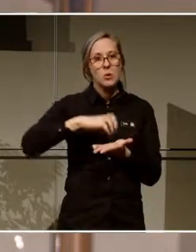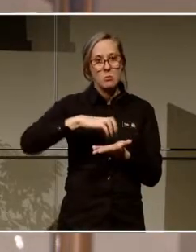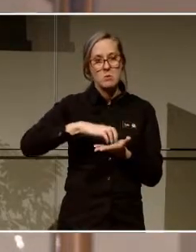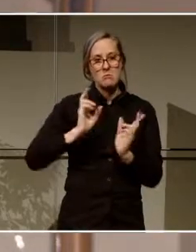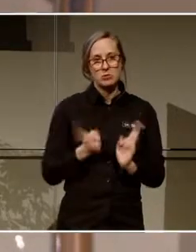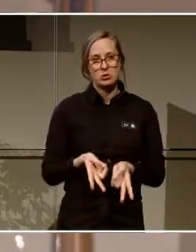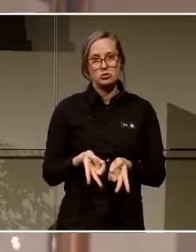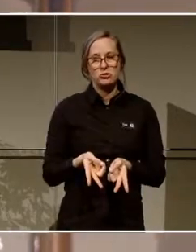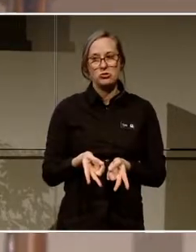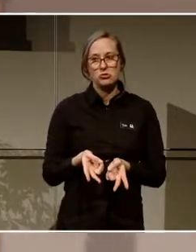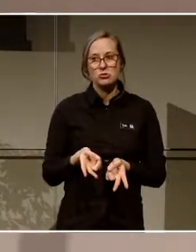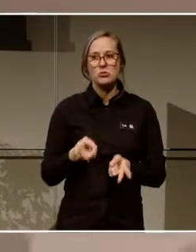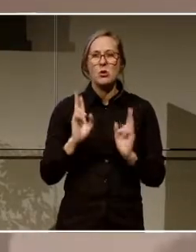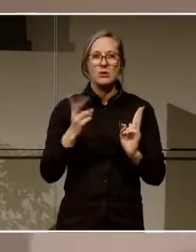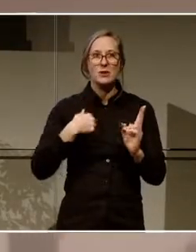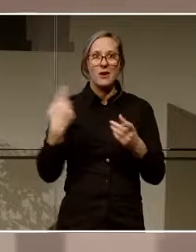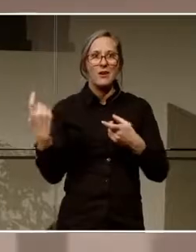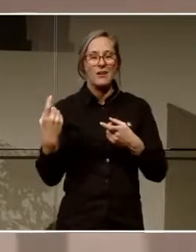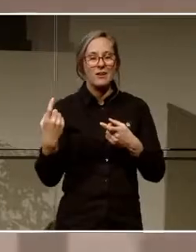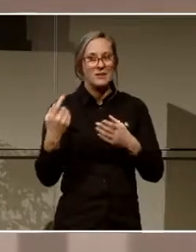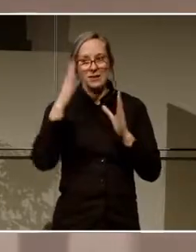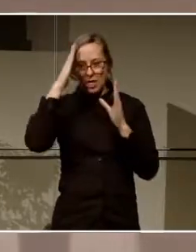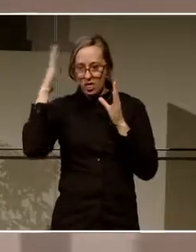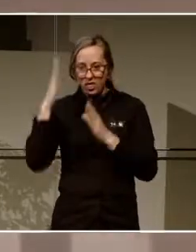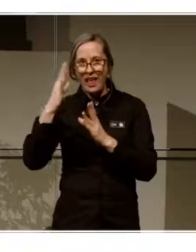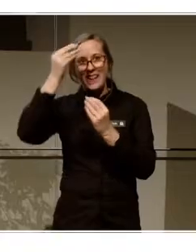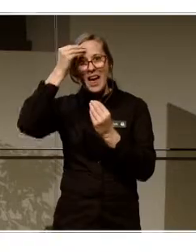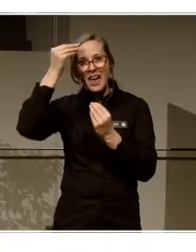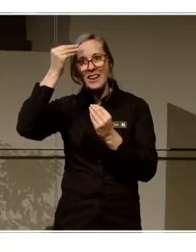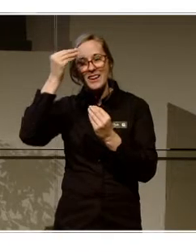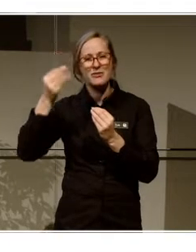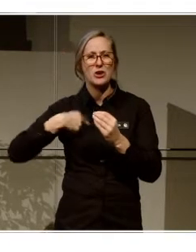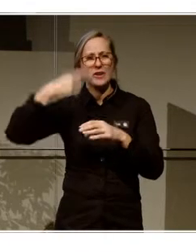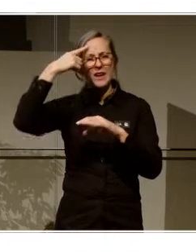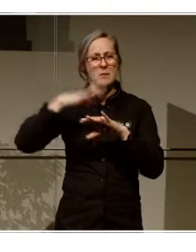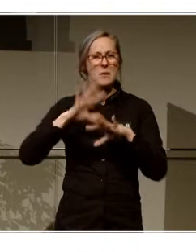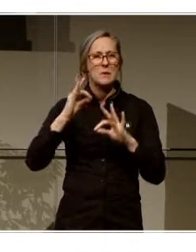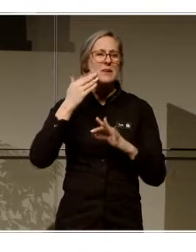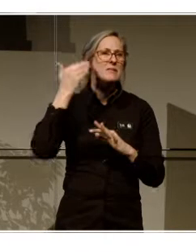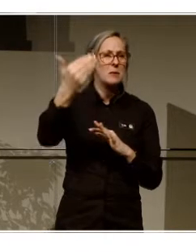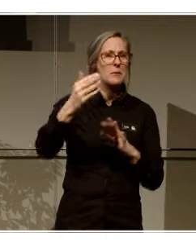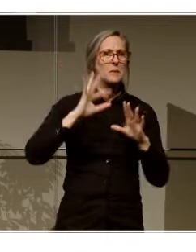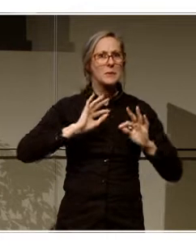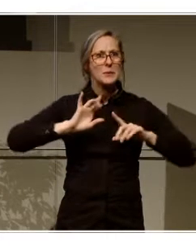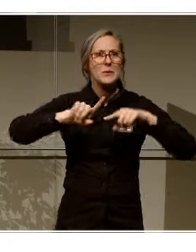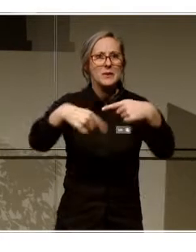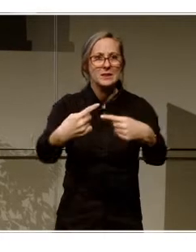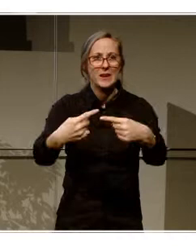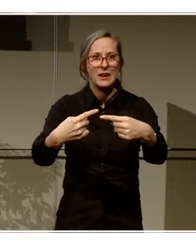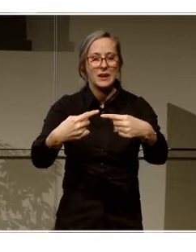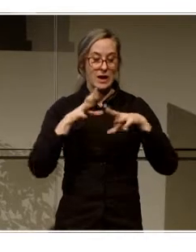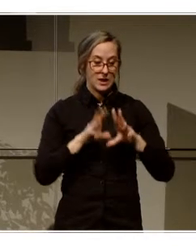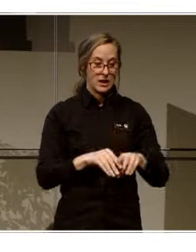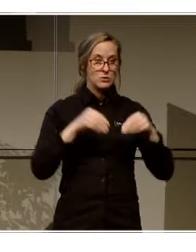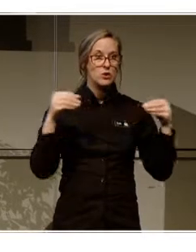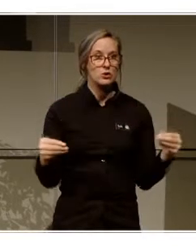Sen är jag lite inne på det här med lärande just nu, för att liksom bara se det här framåt. Hur kommer vi framåt? Är ett resultat,